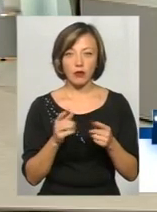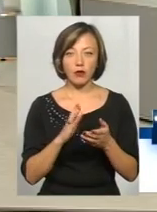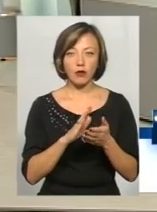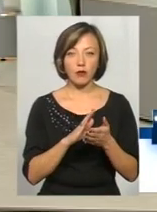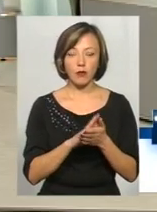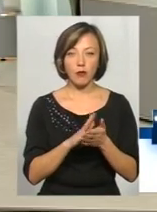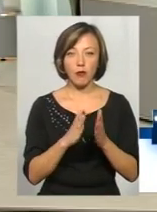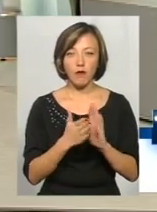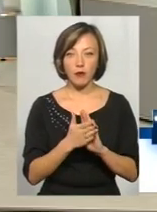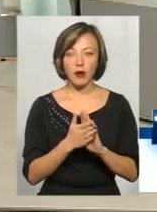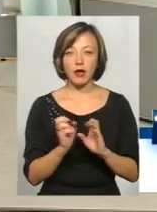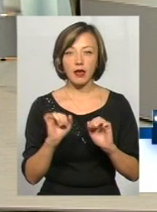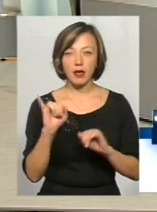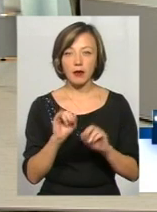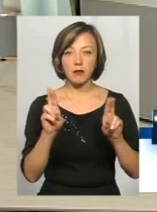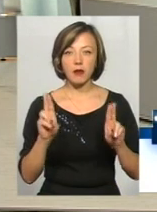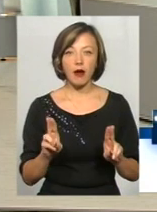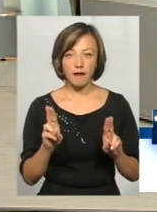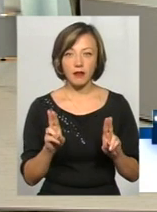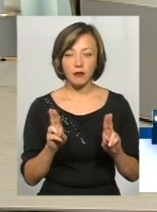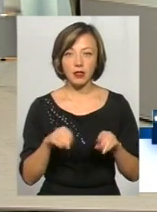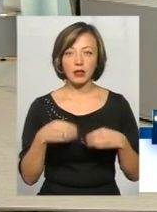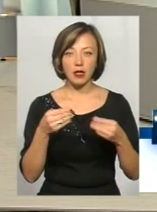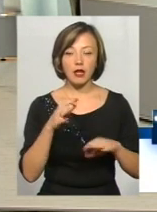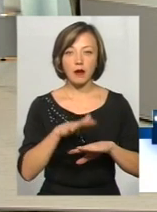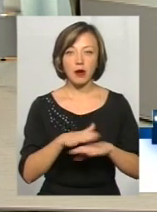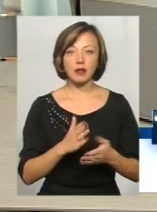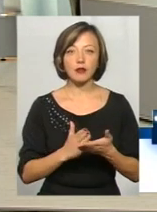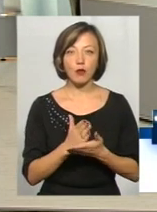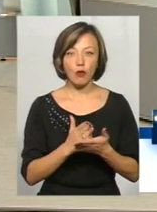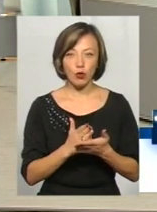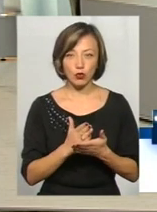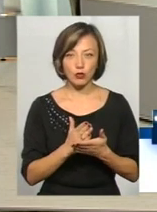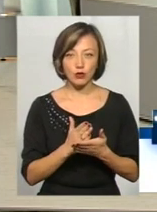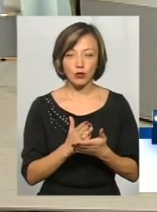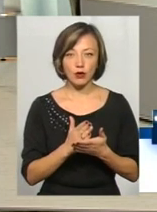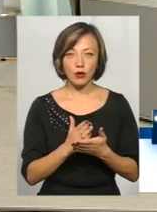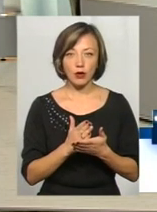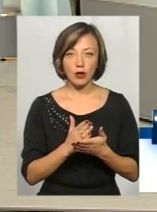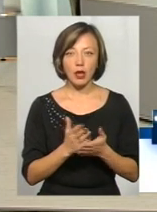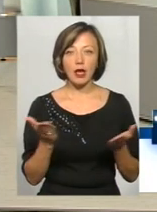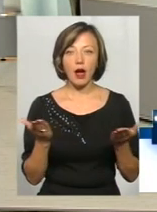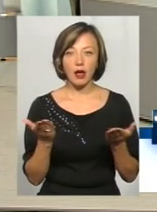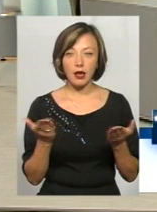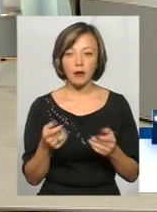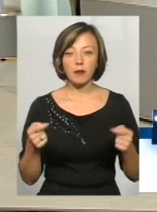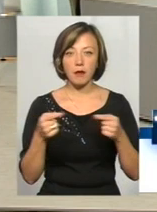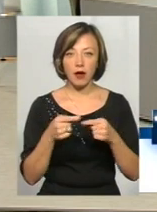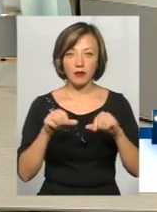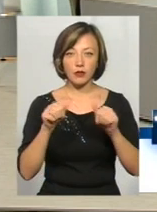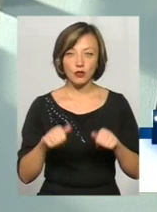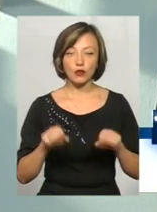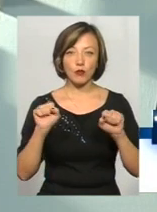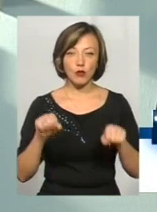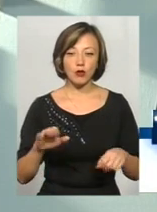правилами надання банківських послуг, які певним чином можуть зняти відповідальність